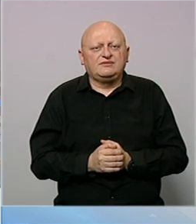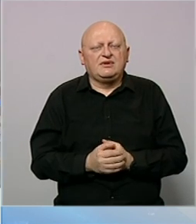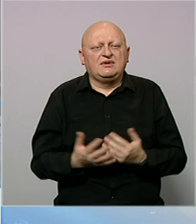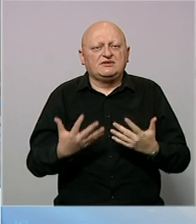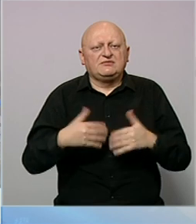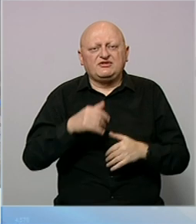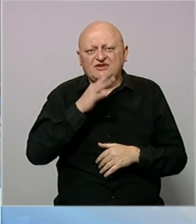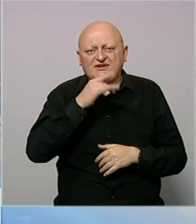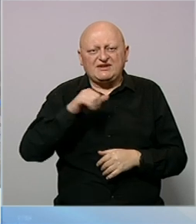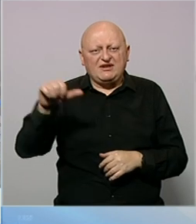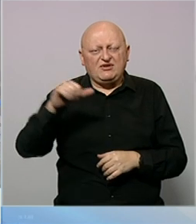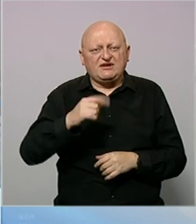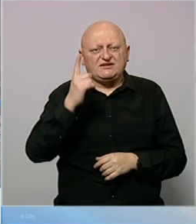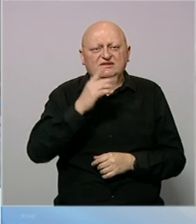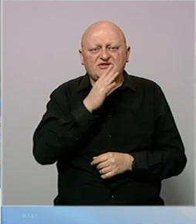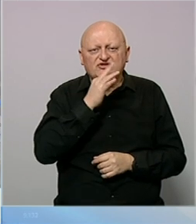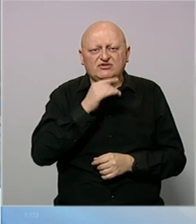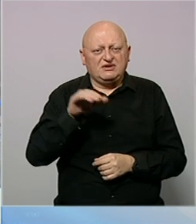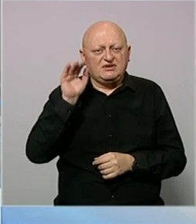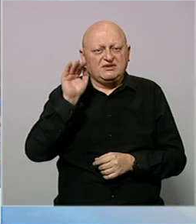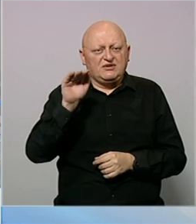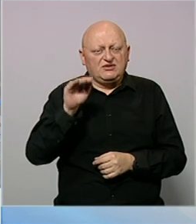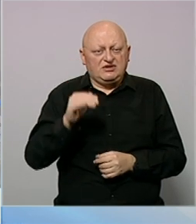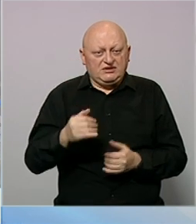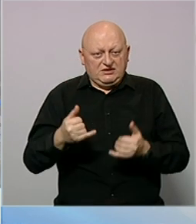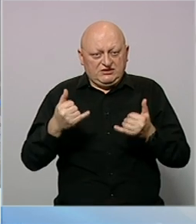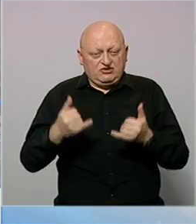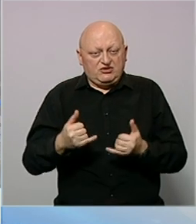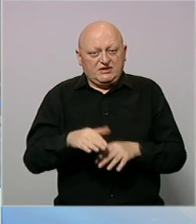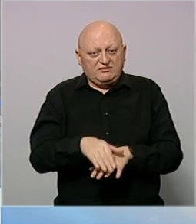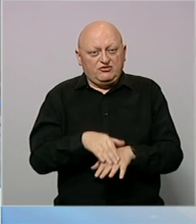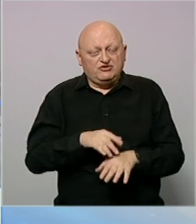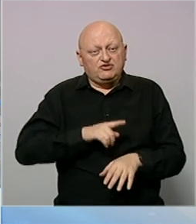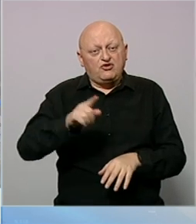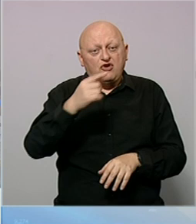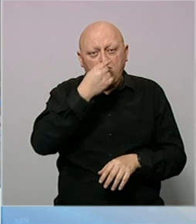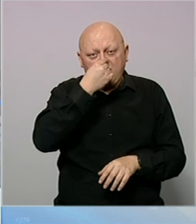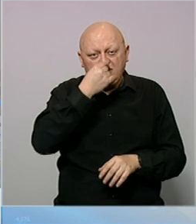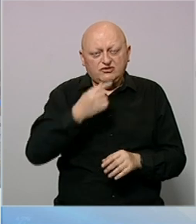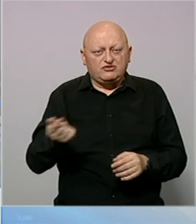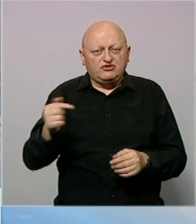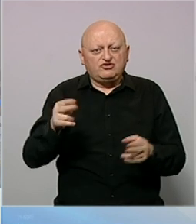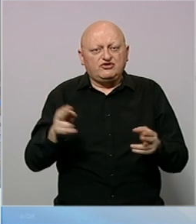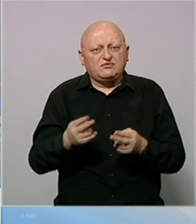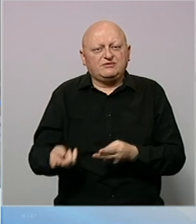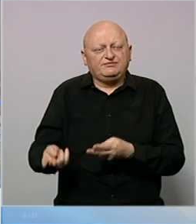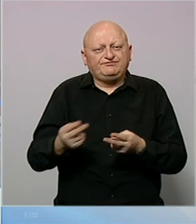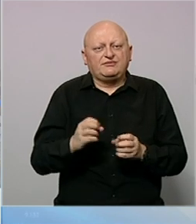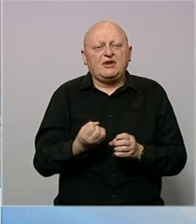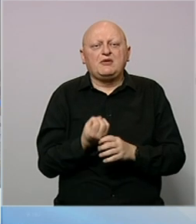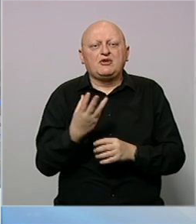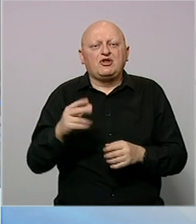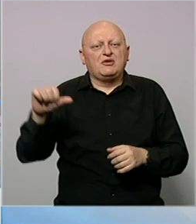I iz preduzeća Sarajevo gas iz Istočnog Sarajeva saopćeno je da će od danas do ponedjeljka doći do smanjenja isporuke